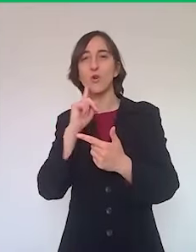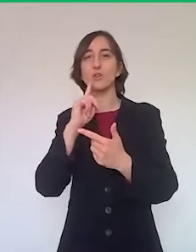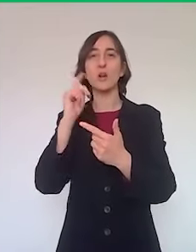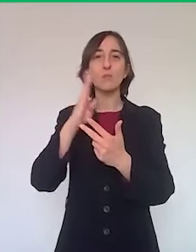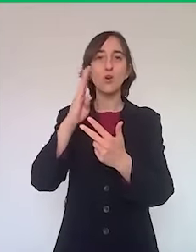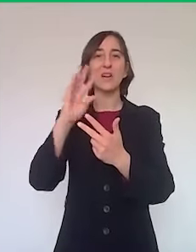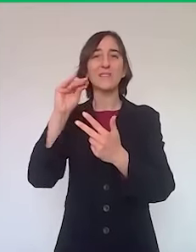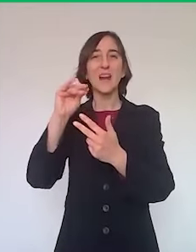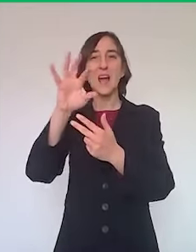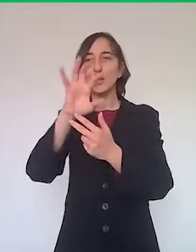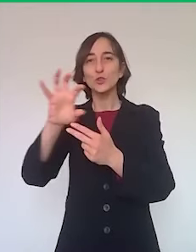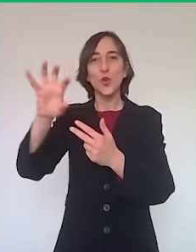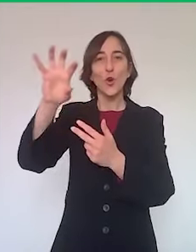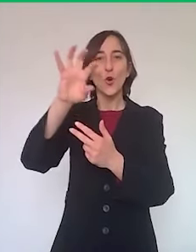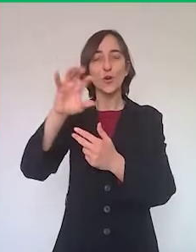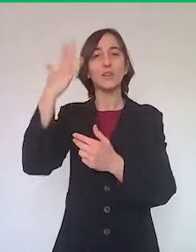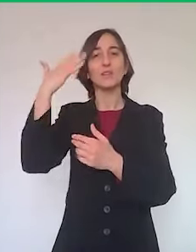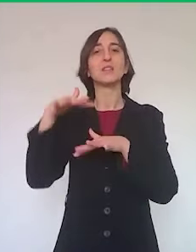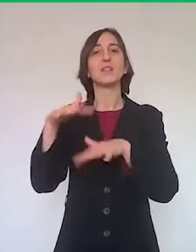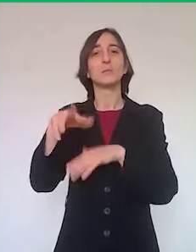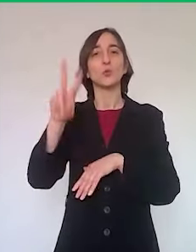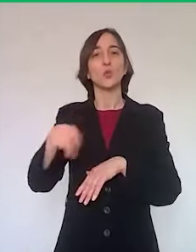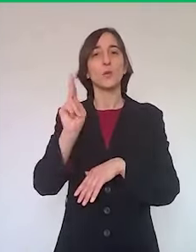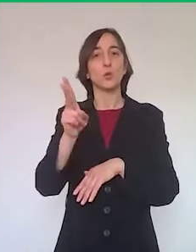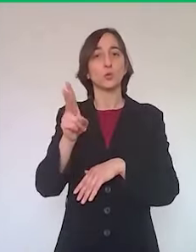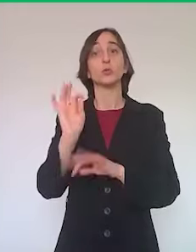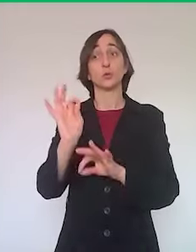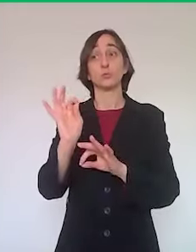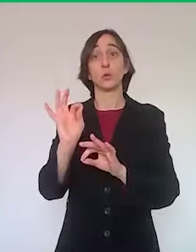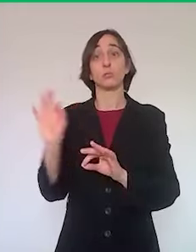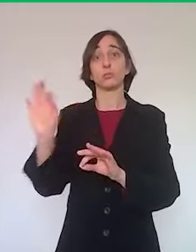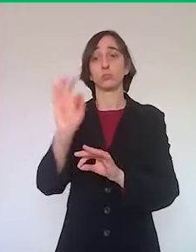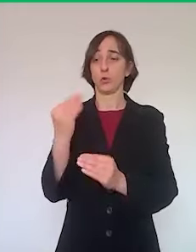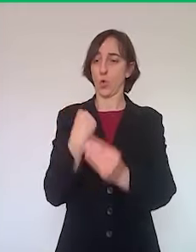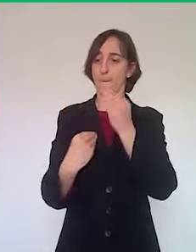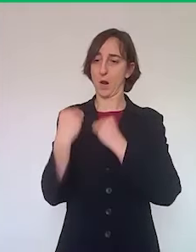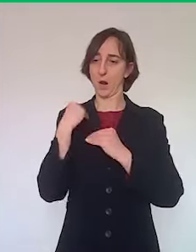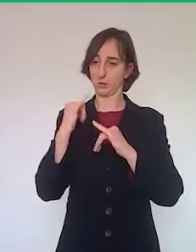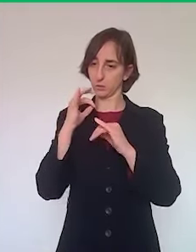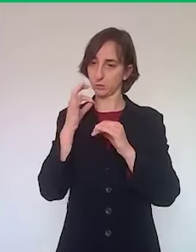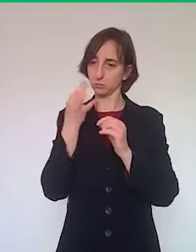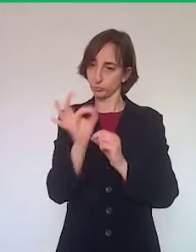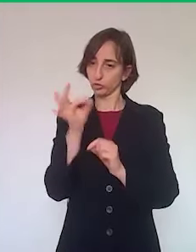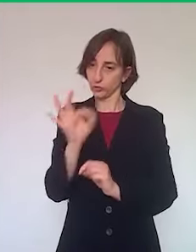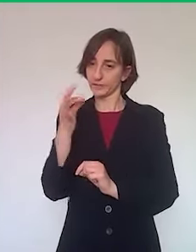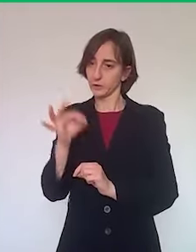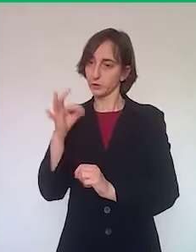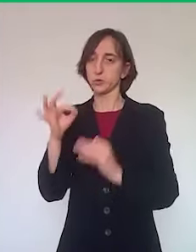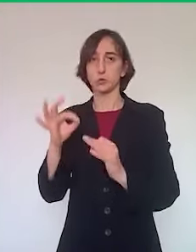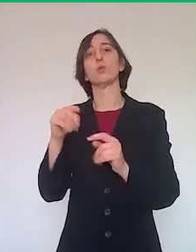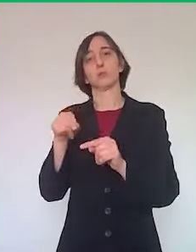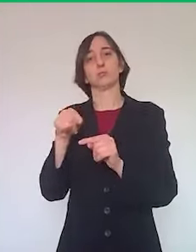2012. Sono domande molto puntuali che arrivano ma che meritano risposte perché coinvolgono migliaia di cittadini,